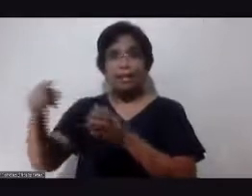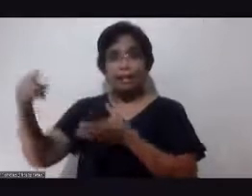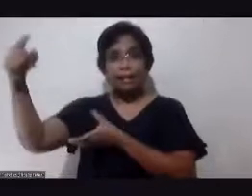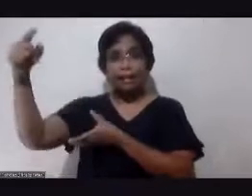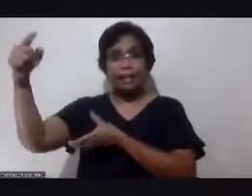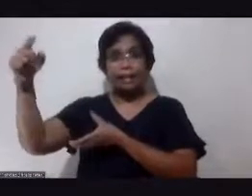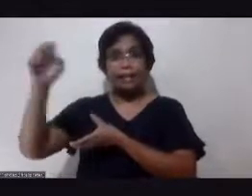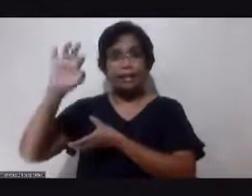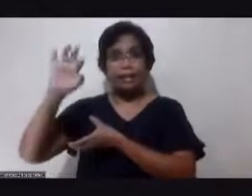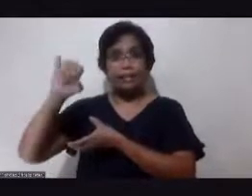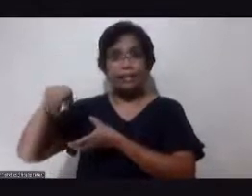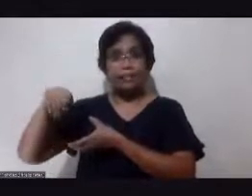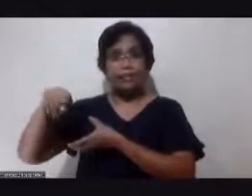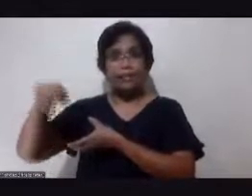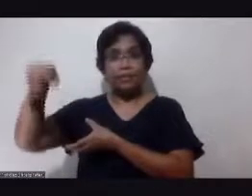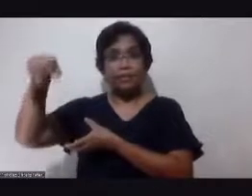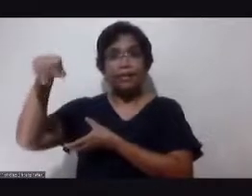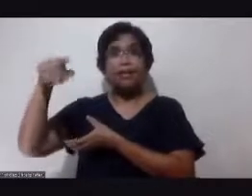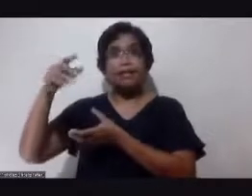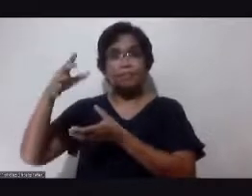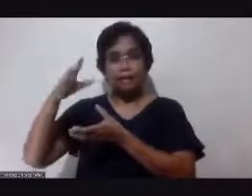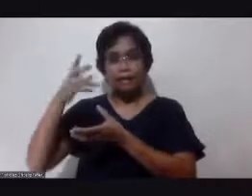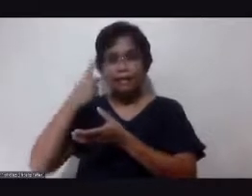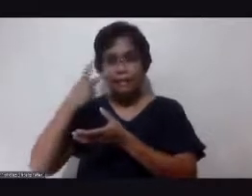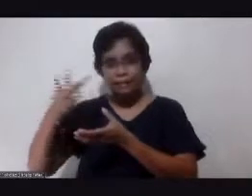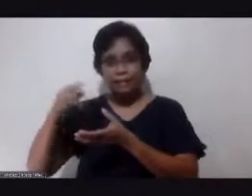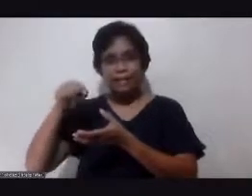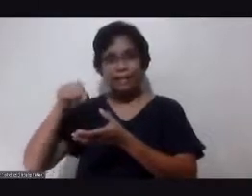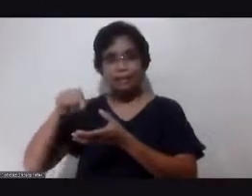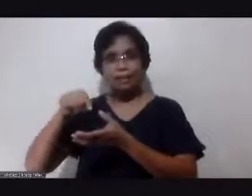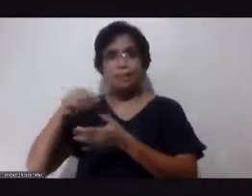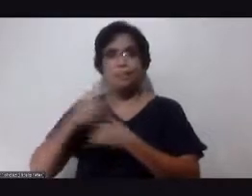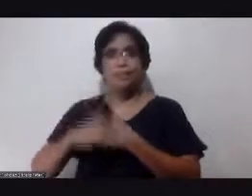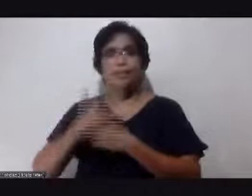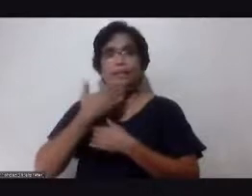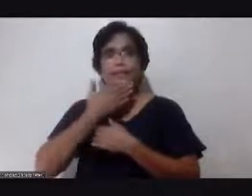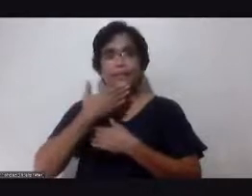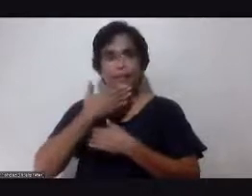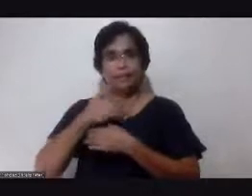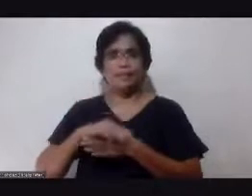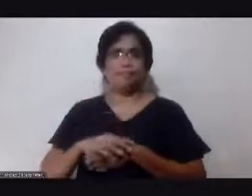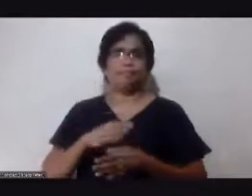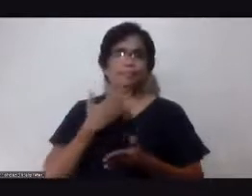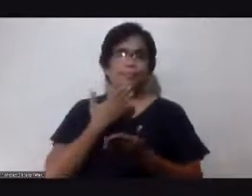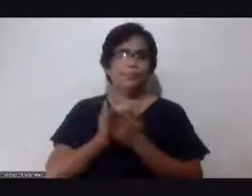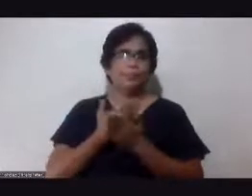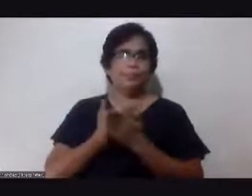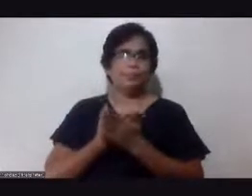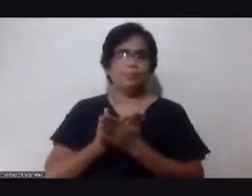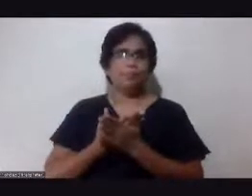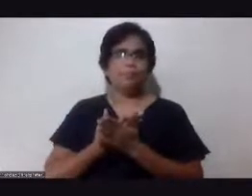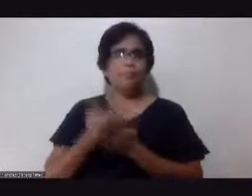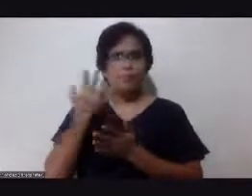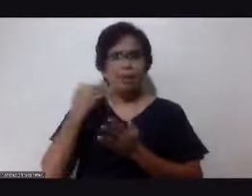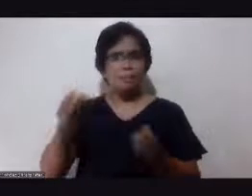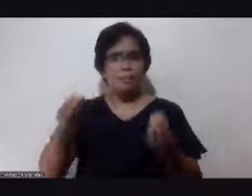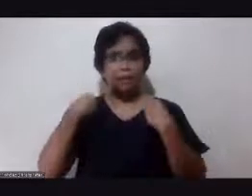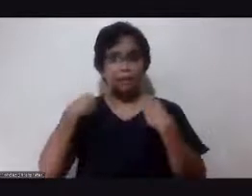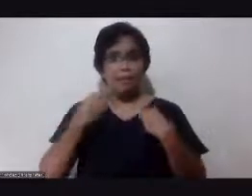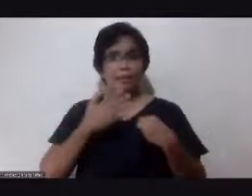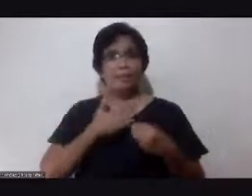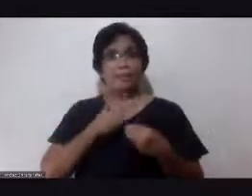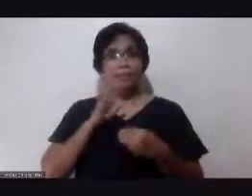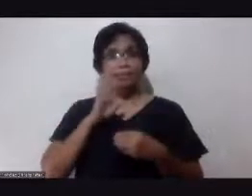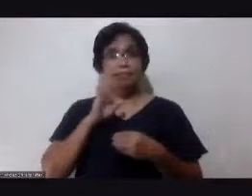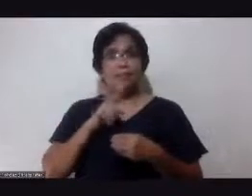blood sugar level at real time, okay? So, napaka, napakagaling. Bakit yung binigay sa akin ng kapatid kong doktor?